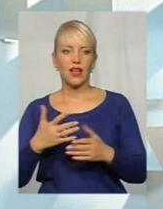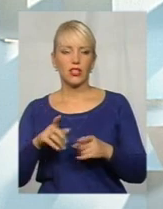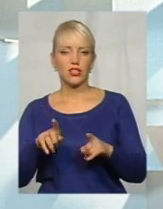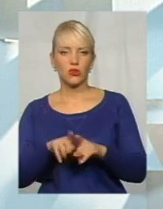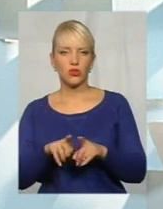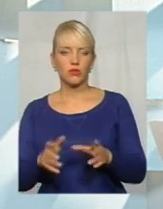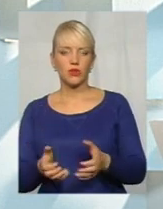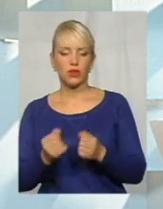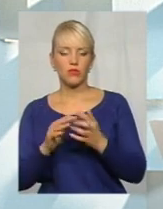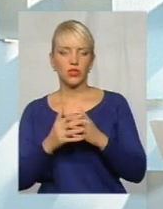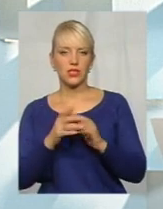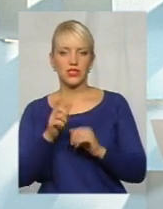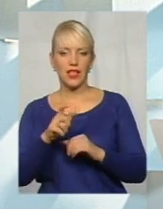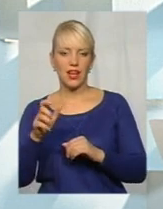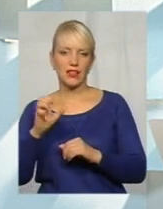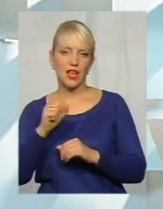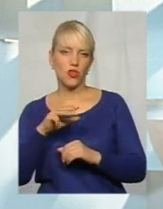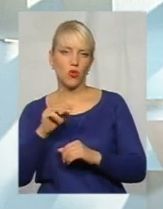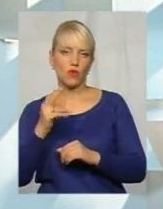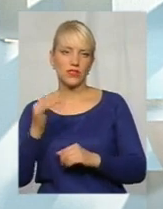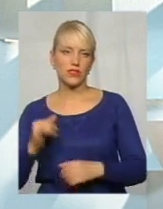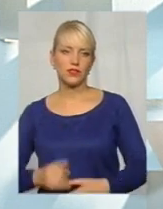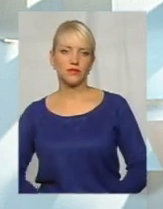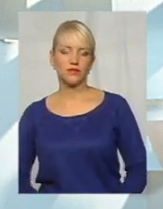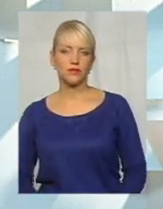підтримують і селяни, атовці. Просимо, будь ласка, сюжет.